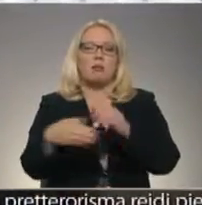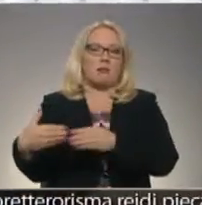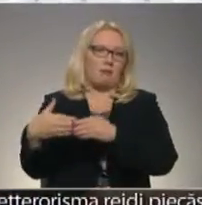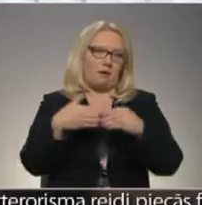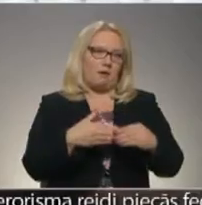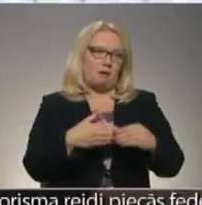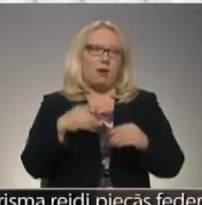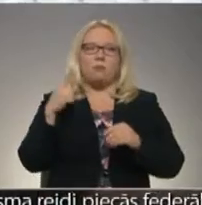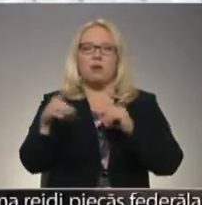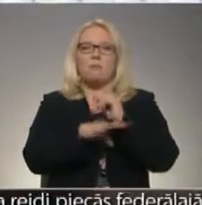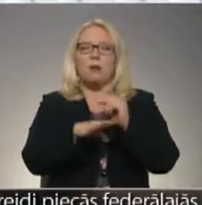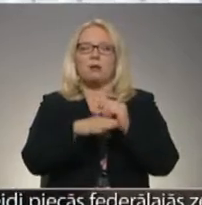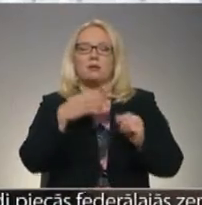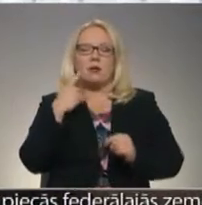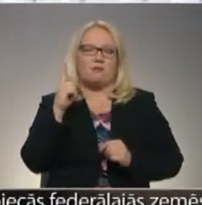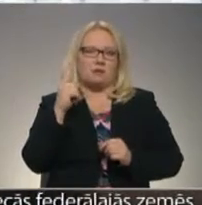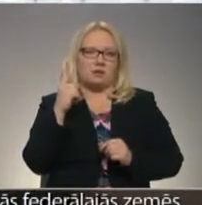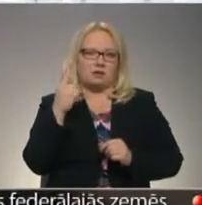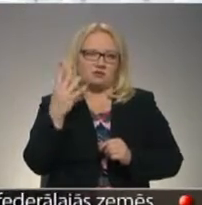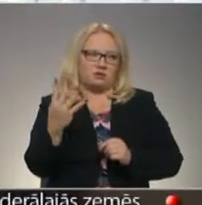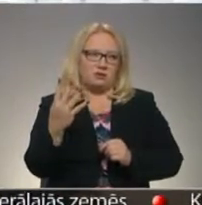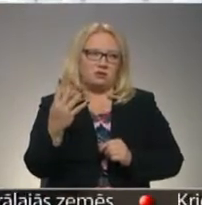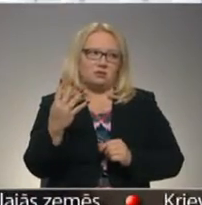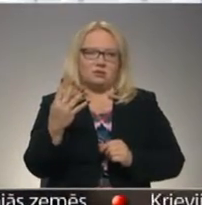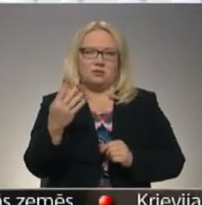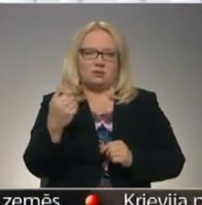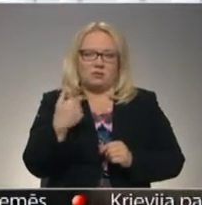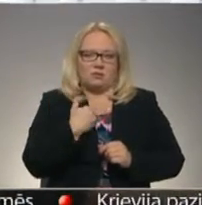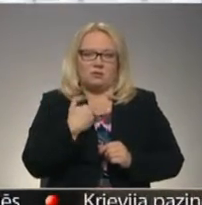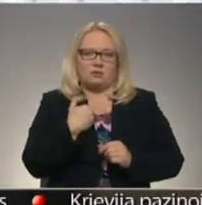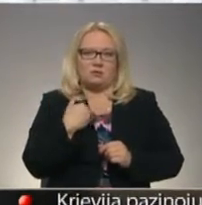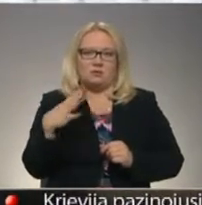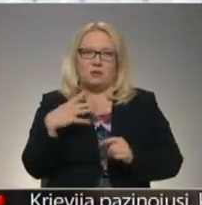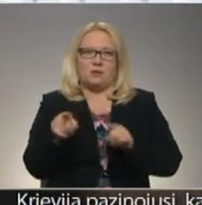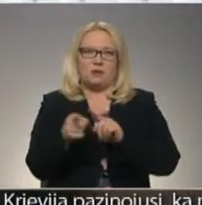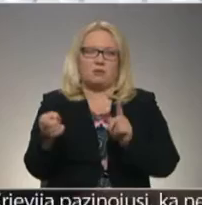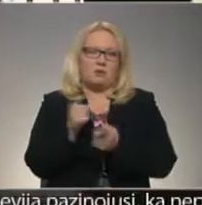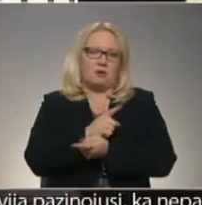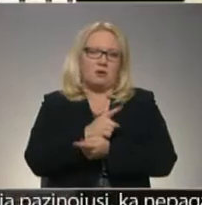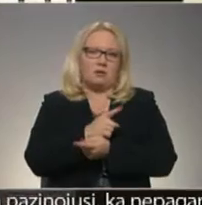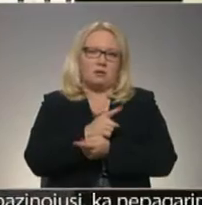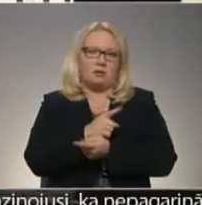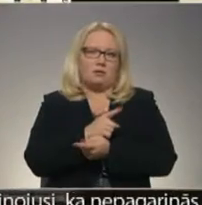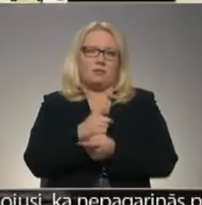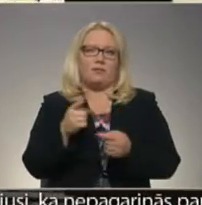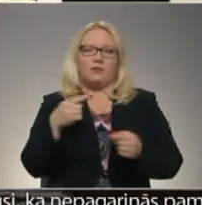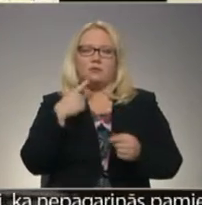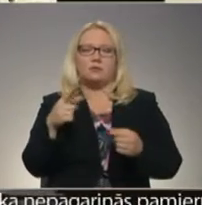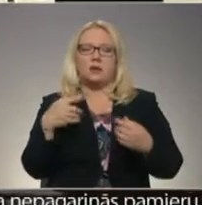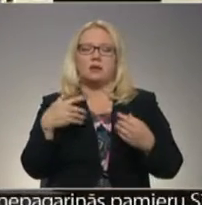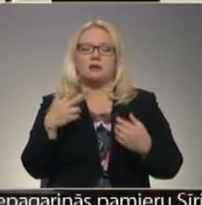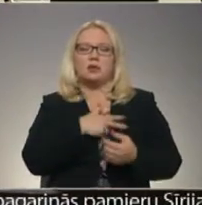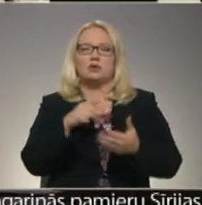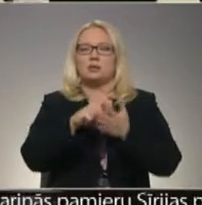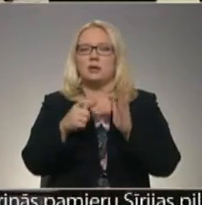te jau kā malka nav vienīgi centra. Nu, veselīja bija dzīvotāji. Šodien sociālajos